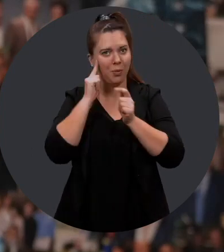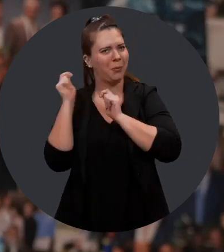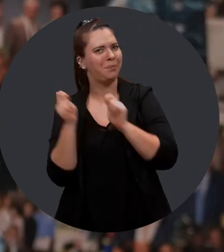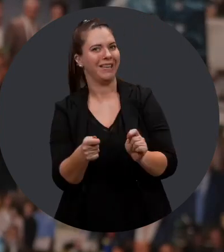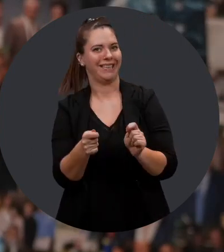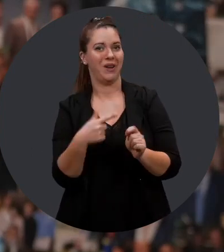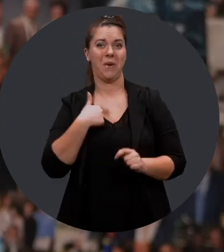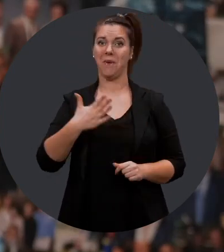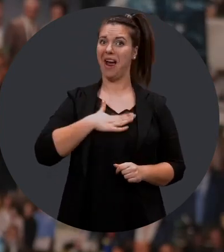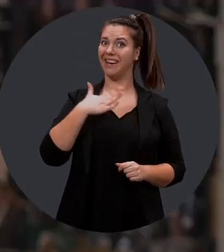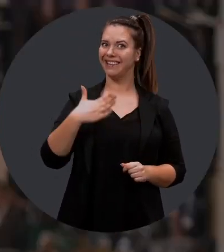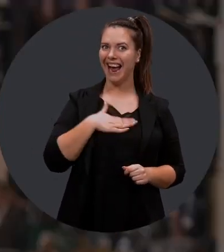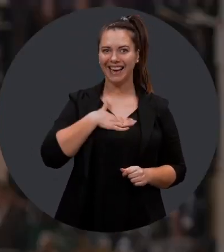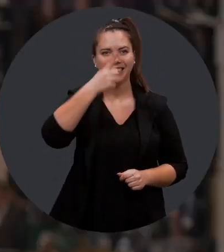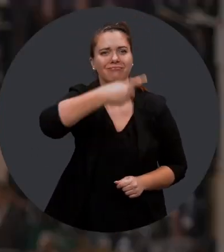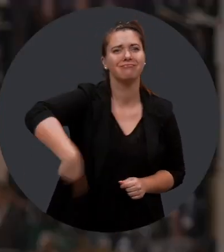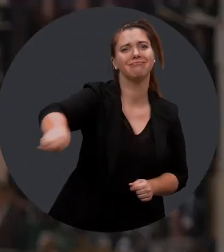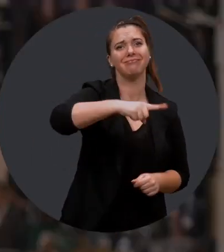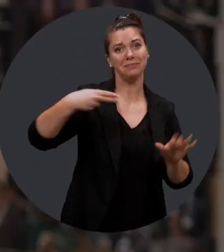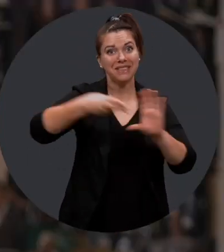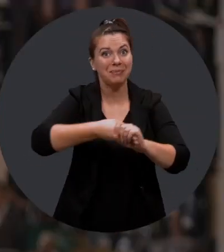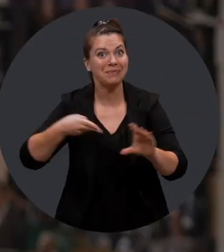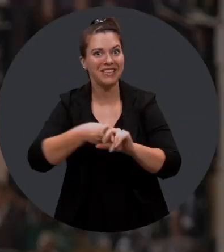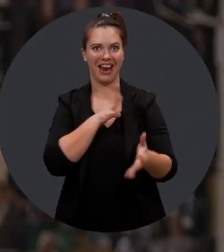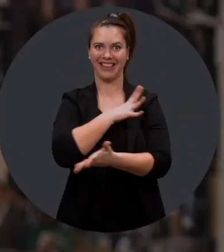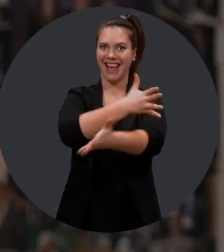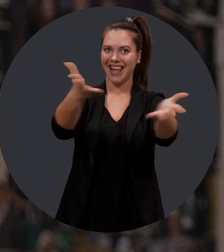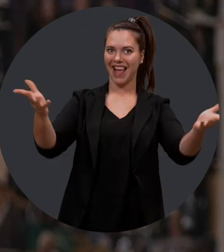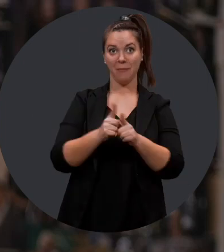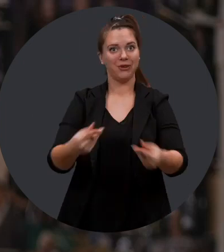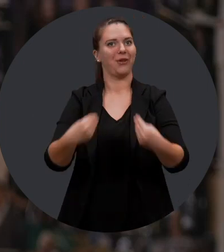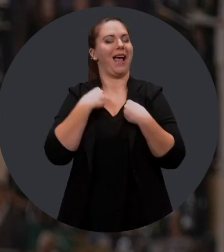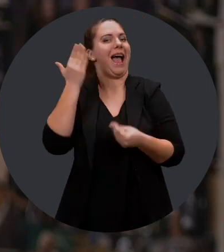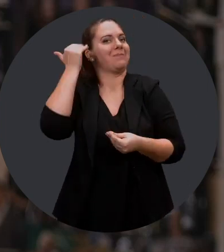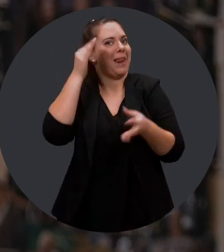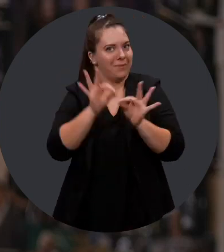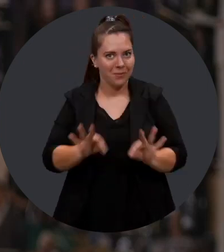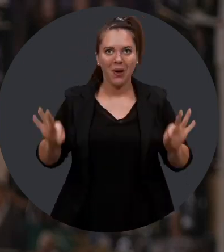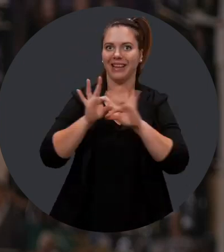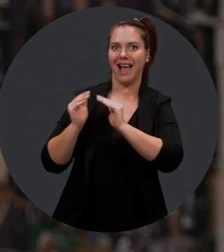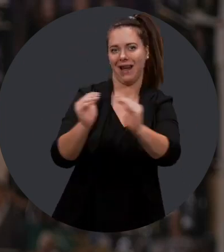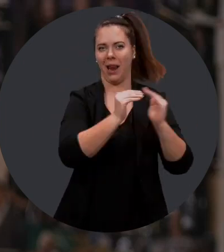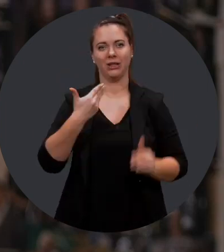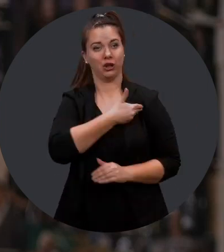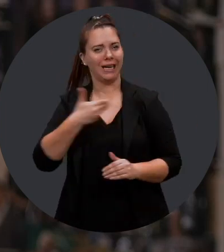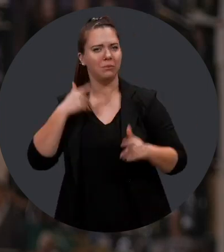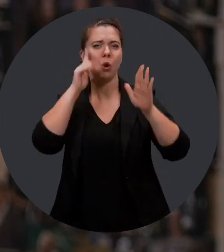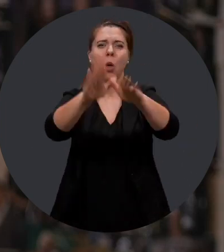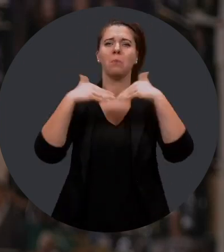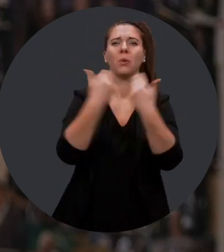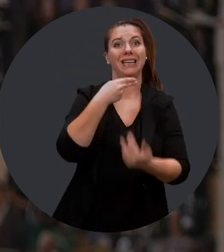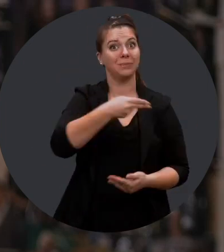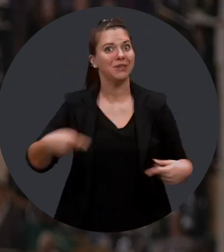effrénée au profit. Heureusement que les candidats au prix à part entière sont là. Pour nous rappeler que l'égalité des